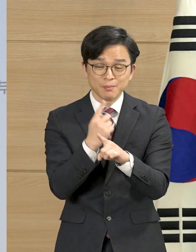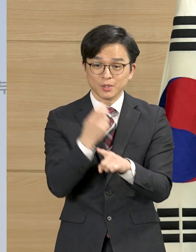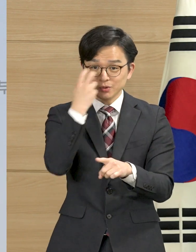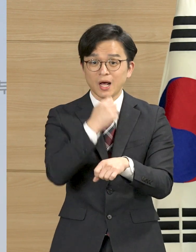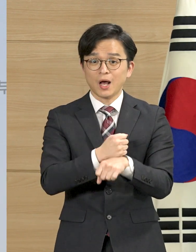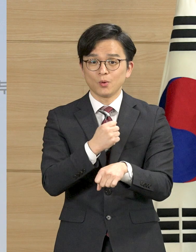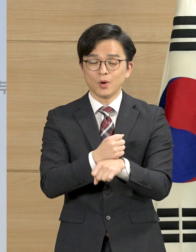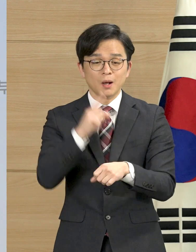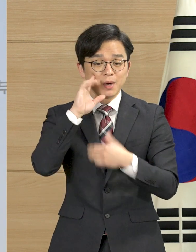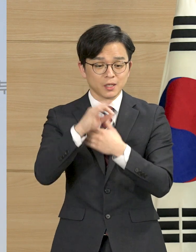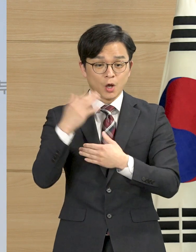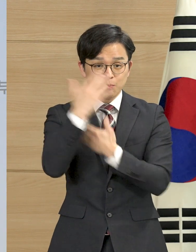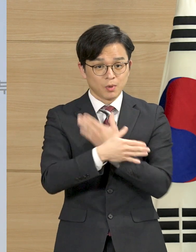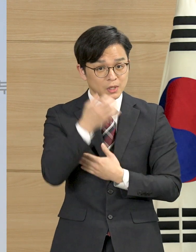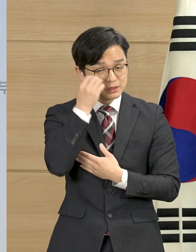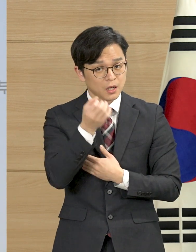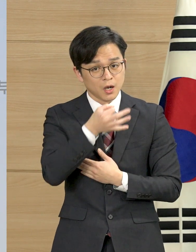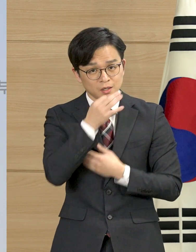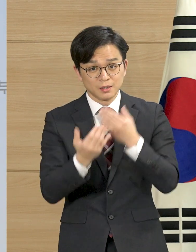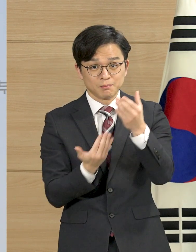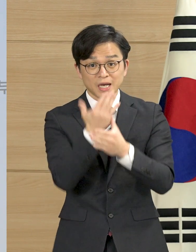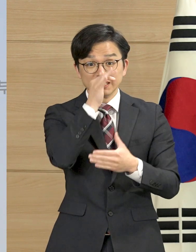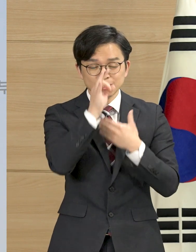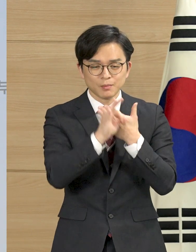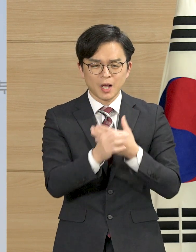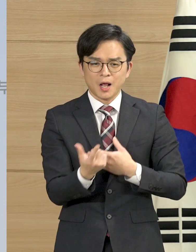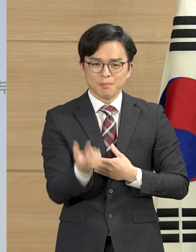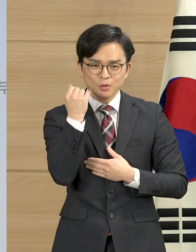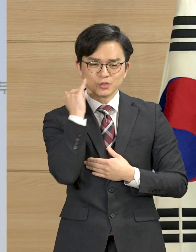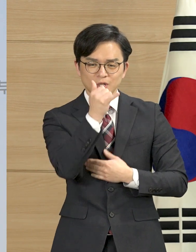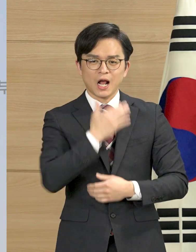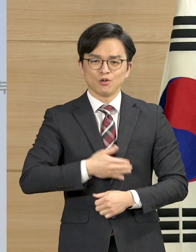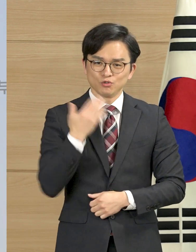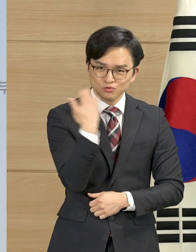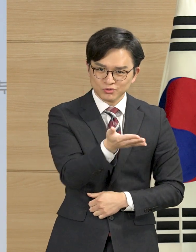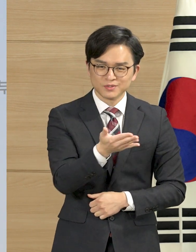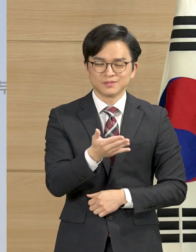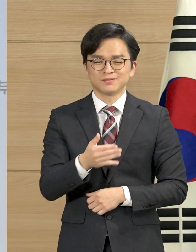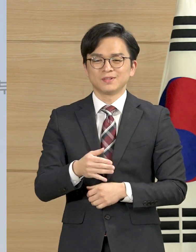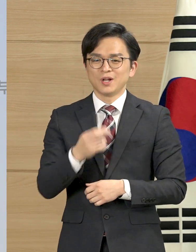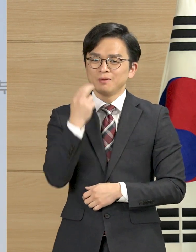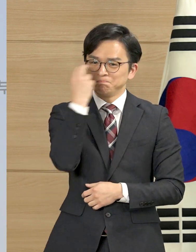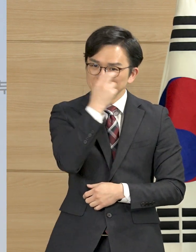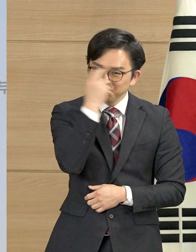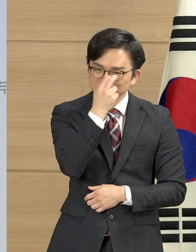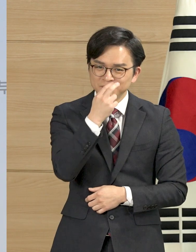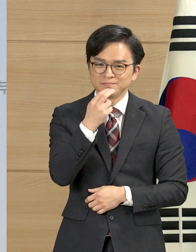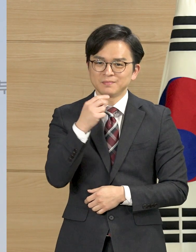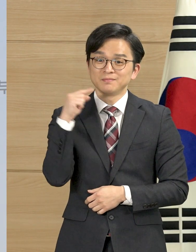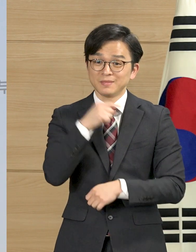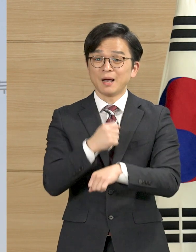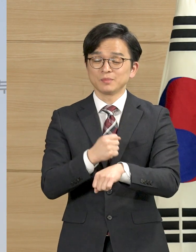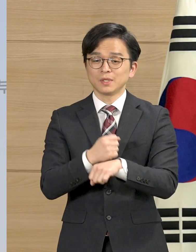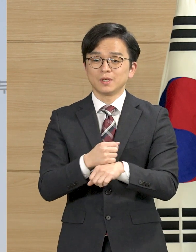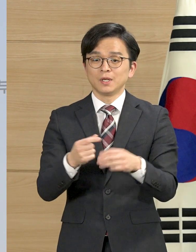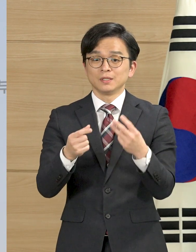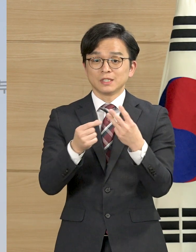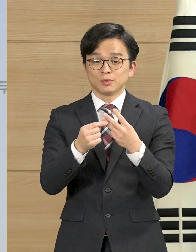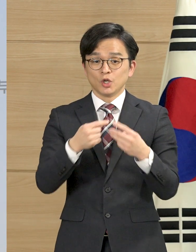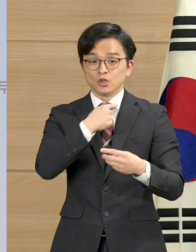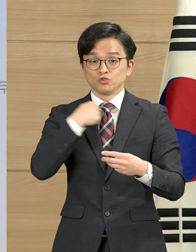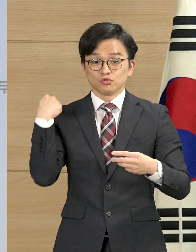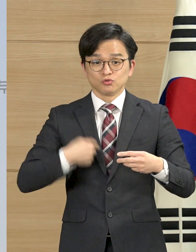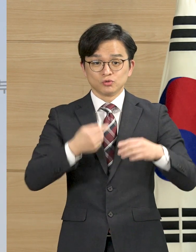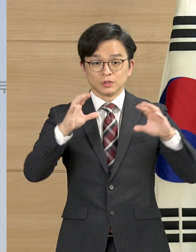증상 발생 시 행동요령을 안내하는 검역 보완 조치를 강화하겠습니다. 중국